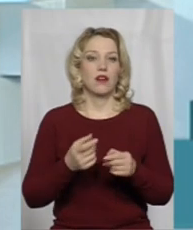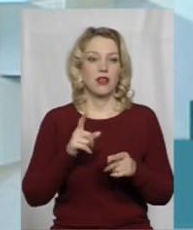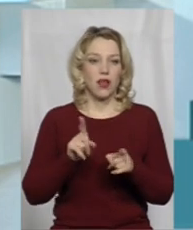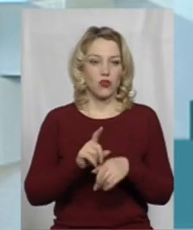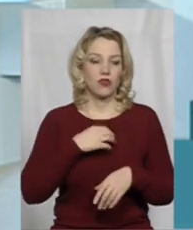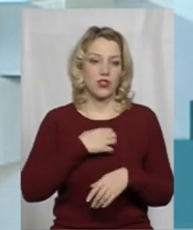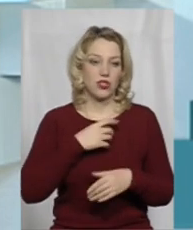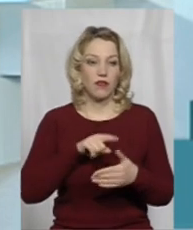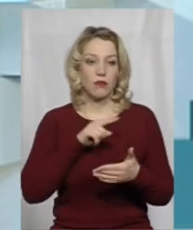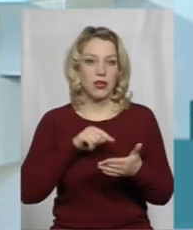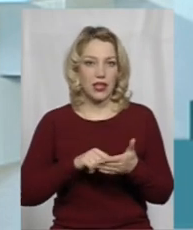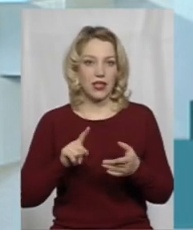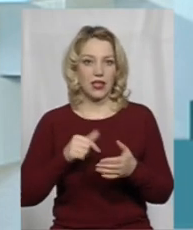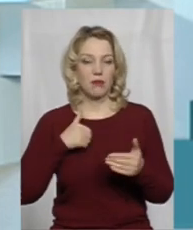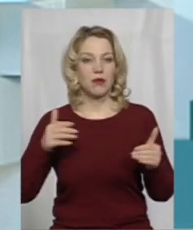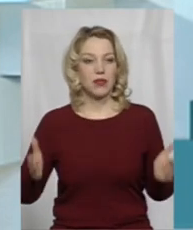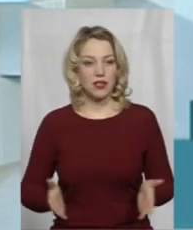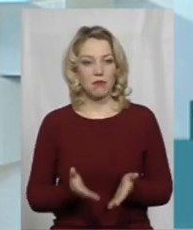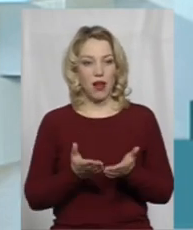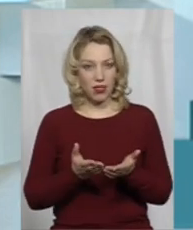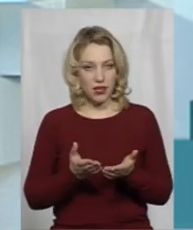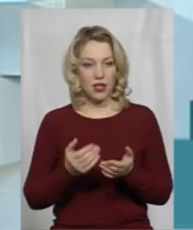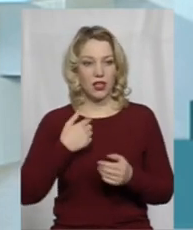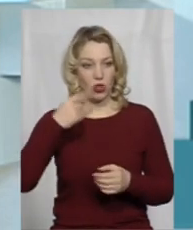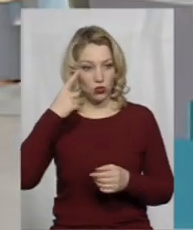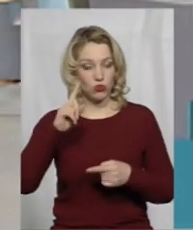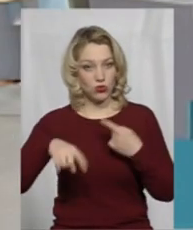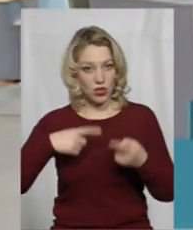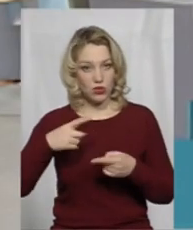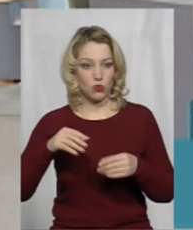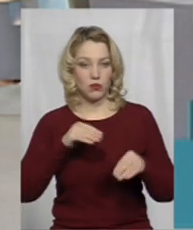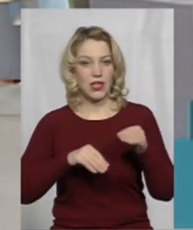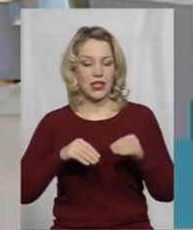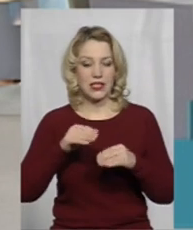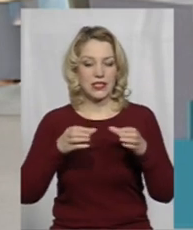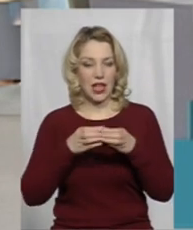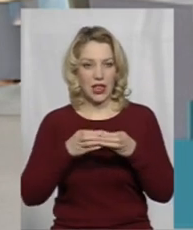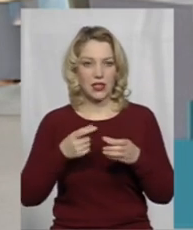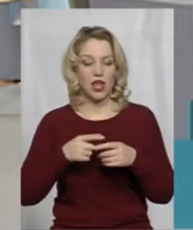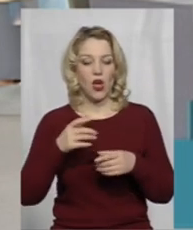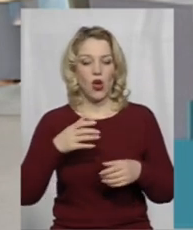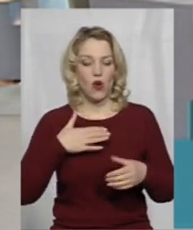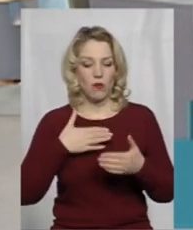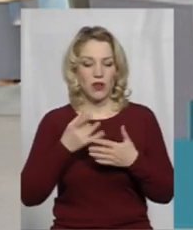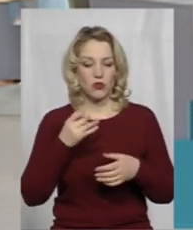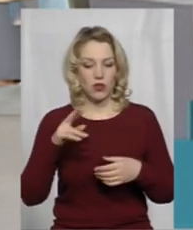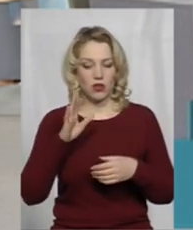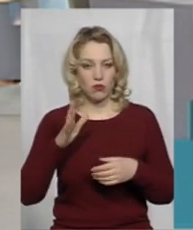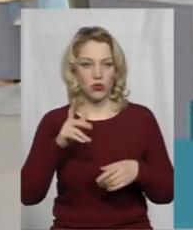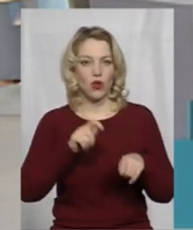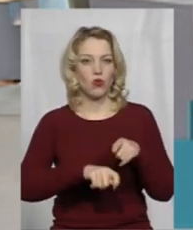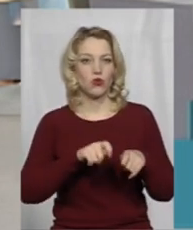важливе питання, яке ми піднімали, і я надіюся, що і наступний склад громадської ради так само буде контролювати